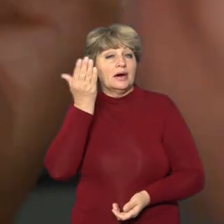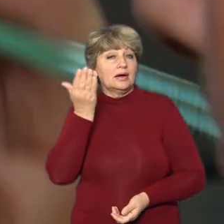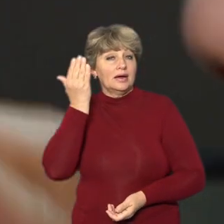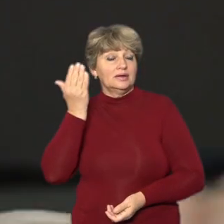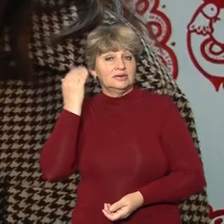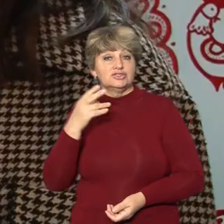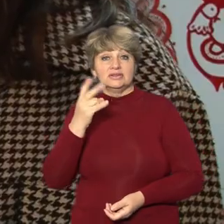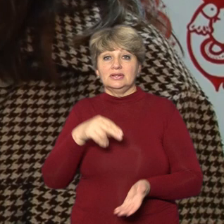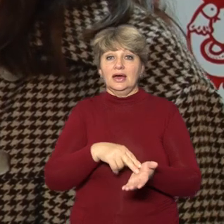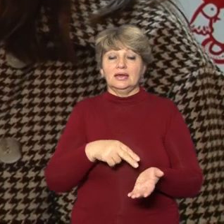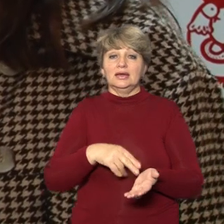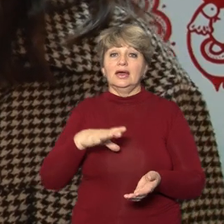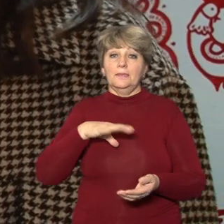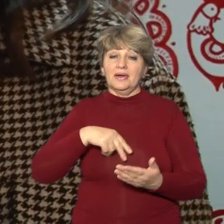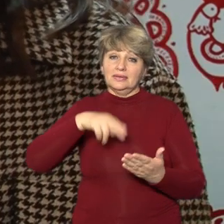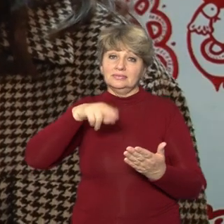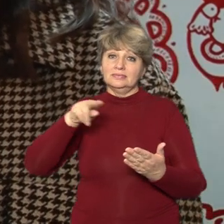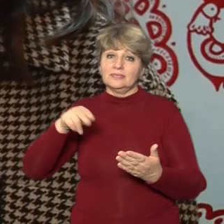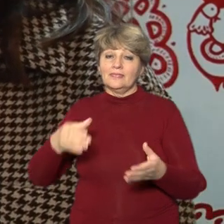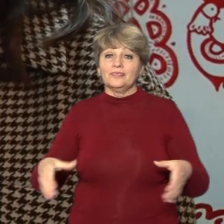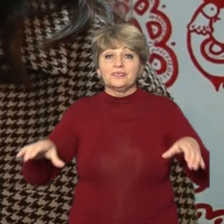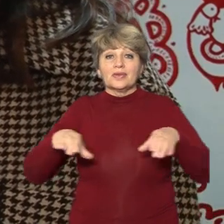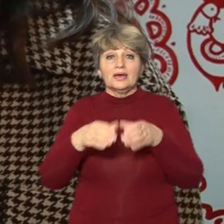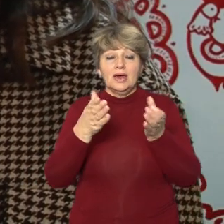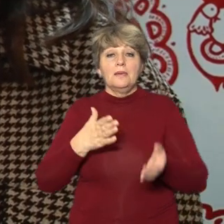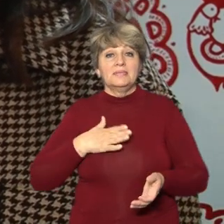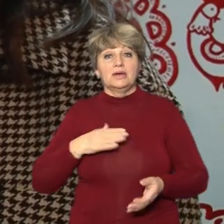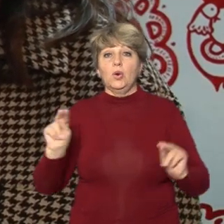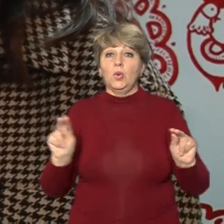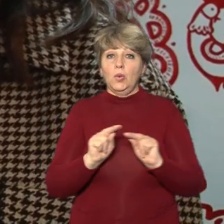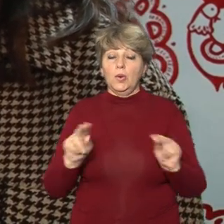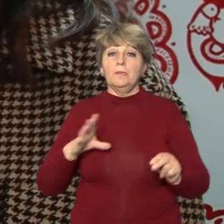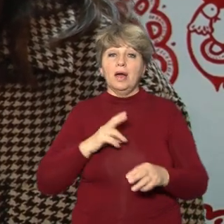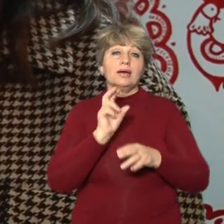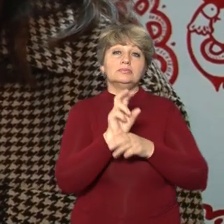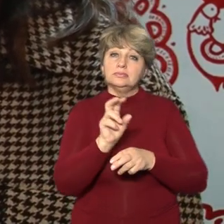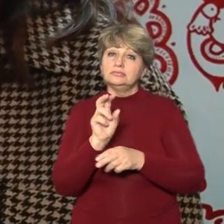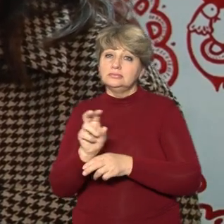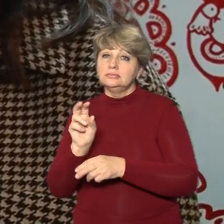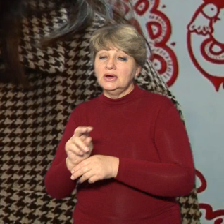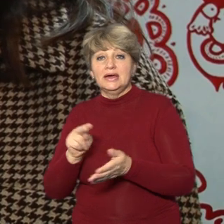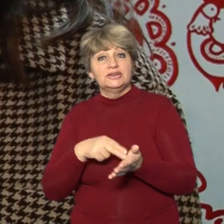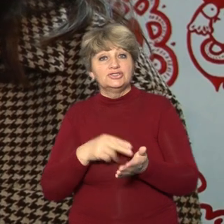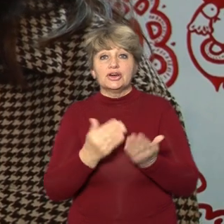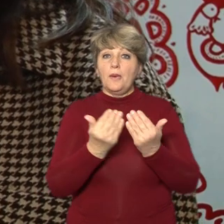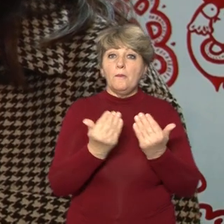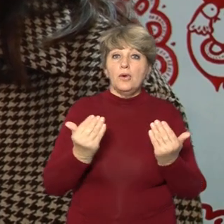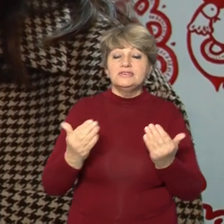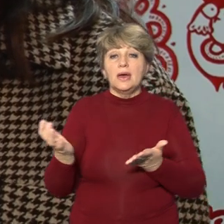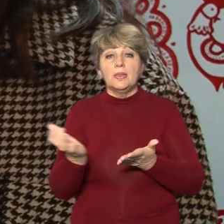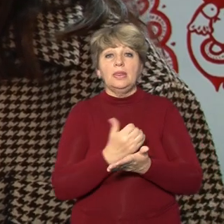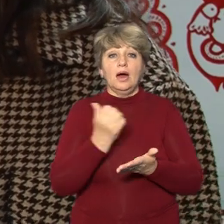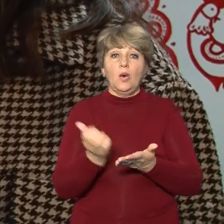скрині. Ми з моєю наставницею Голиною Володимирівною ходили по черкаським музеям, по фондам різним і знаходили